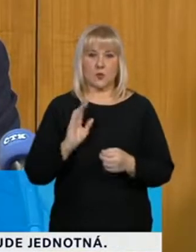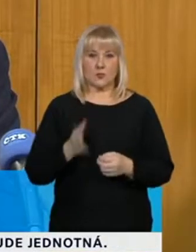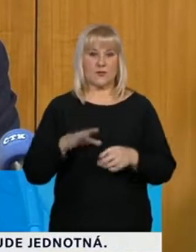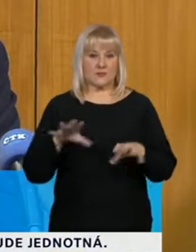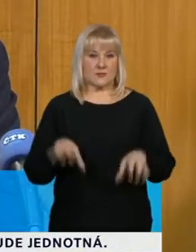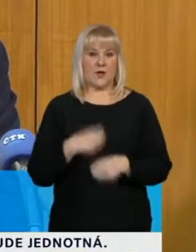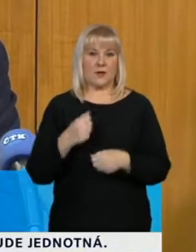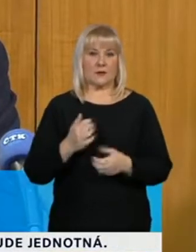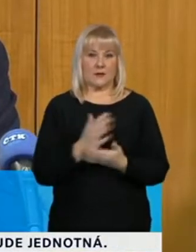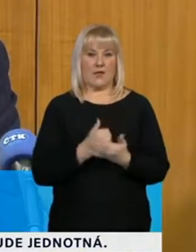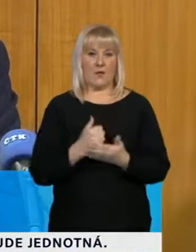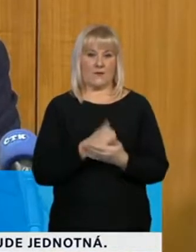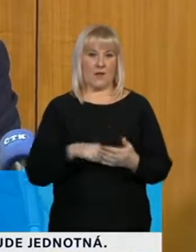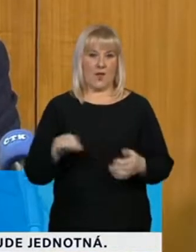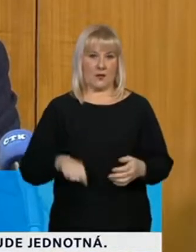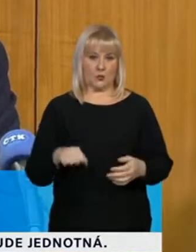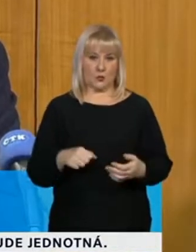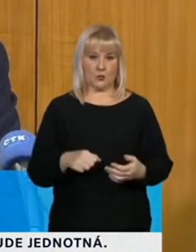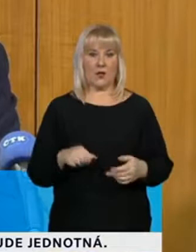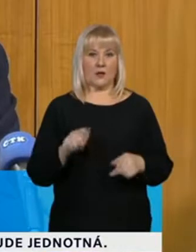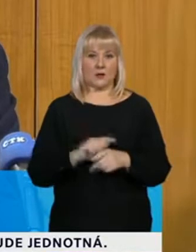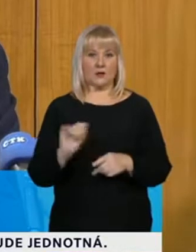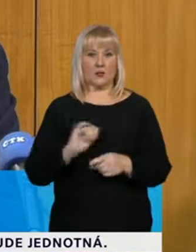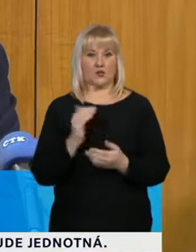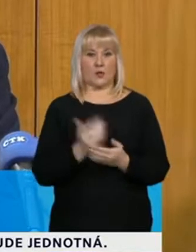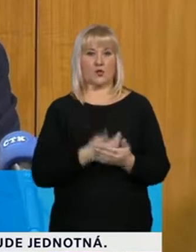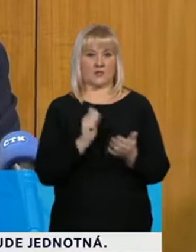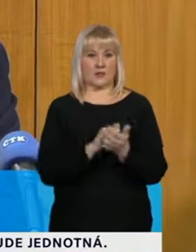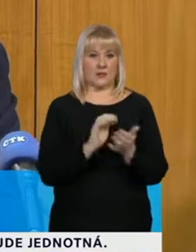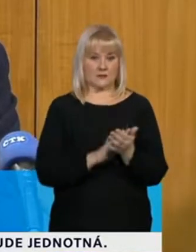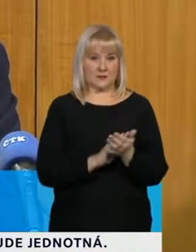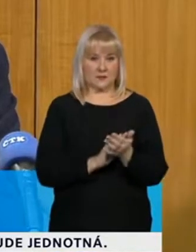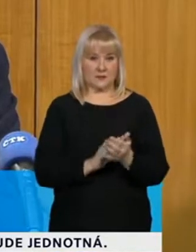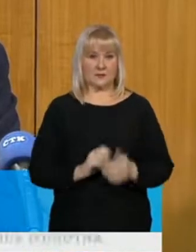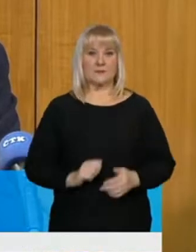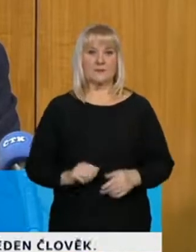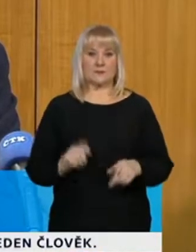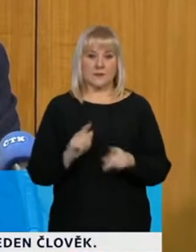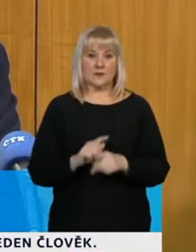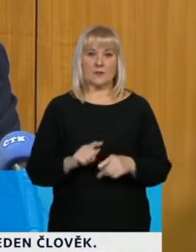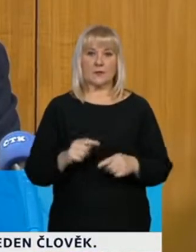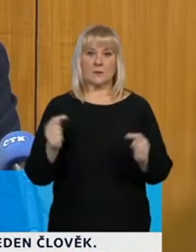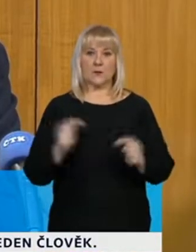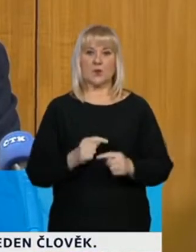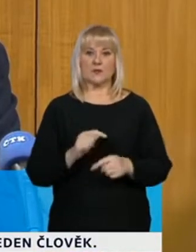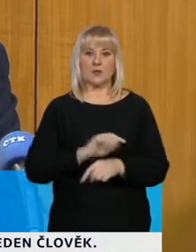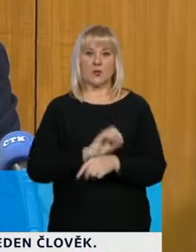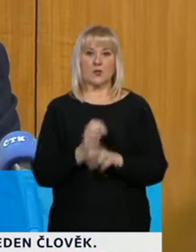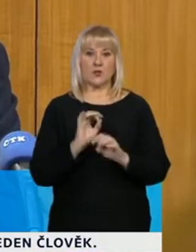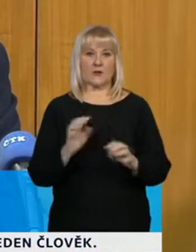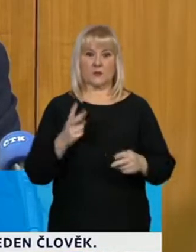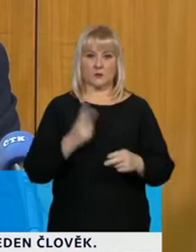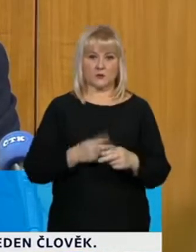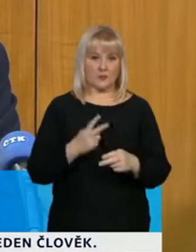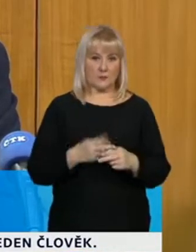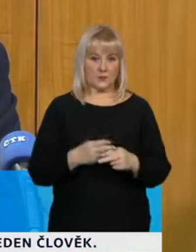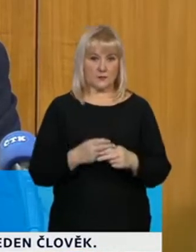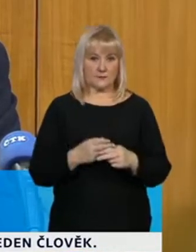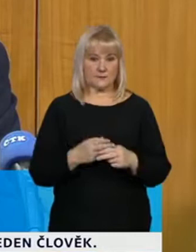lékovou agenturou, a kterým byla udělená registrace, a žádná vakcína proti nemocí COVID, která